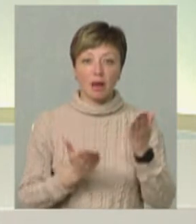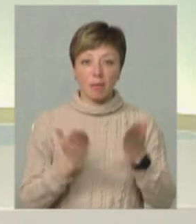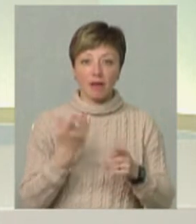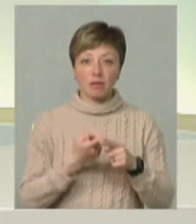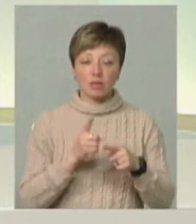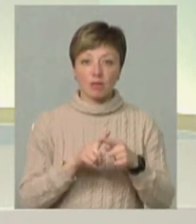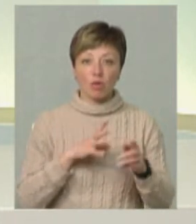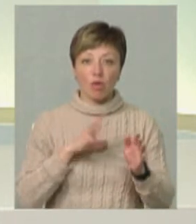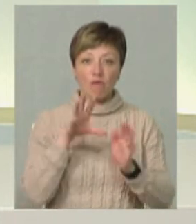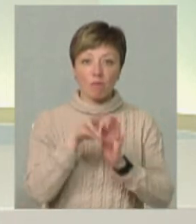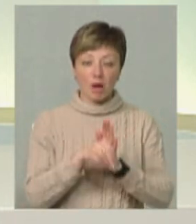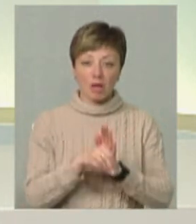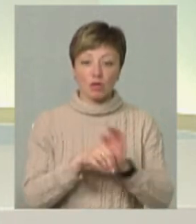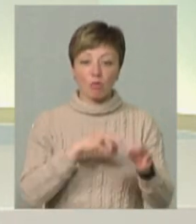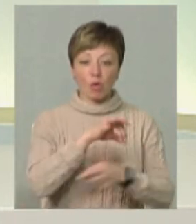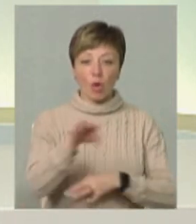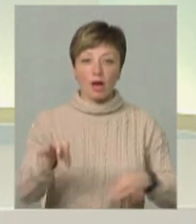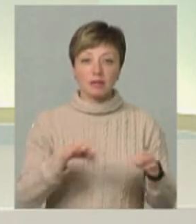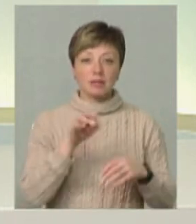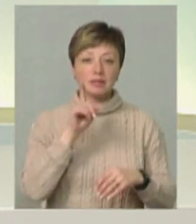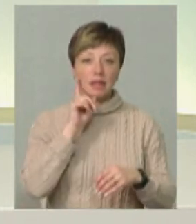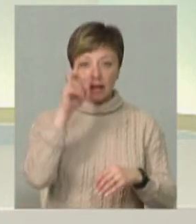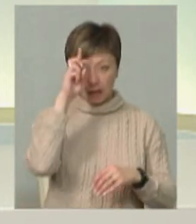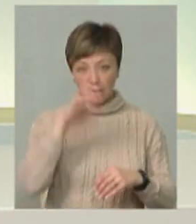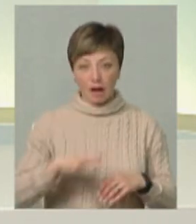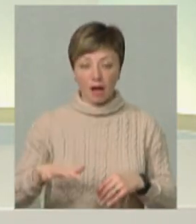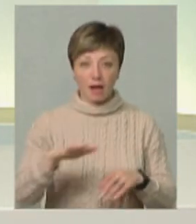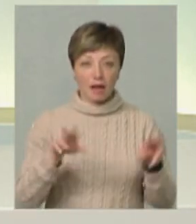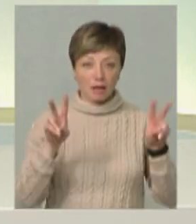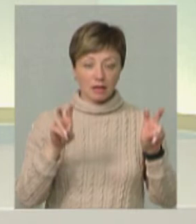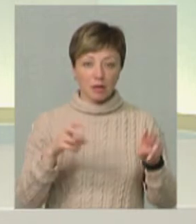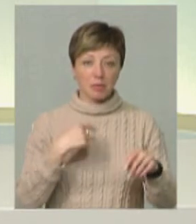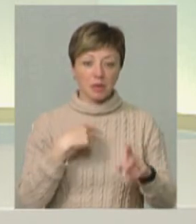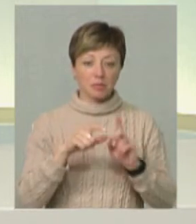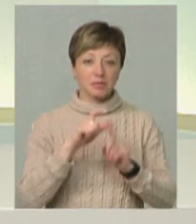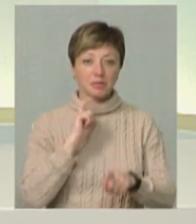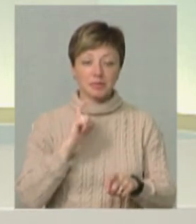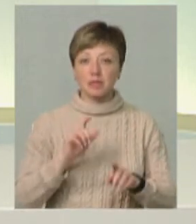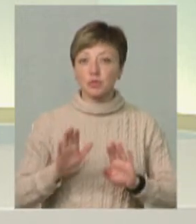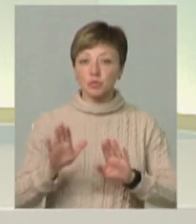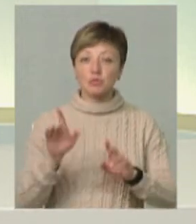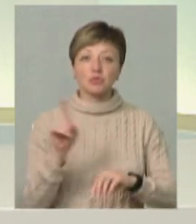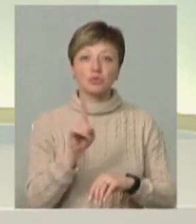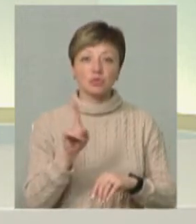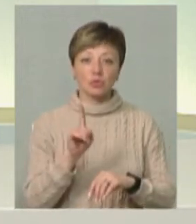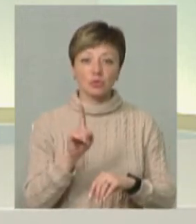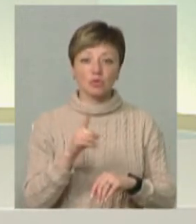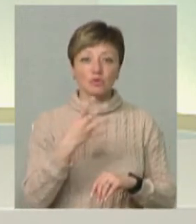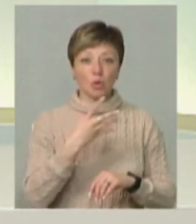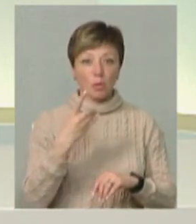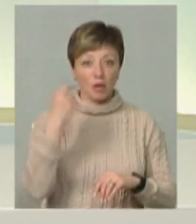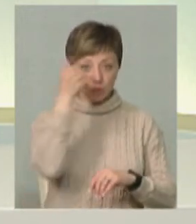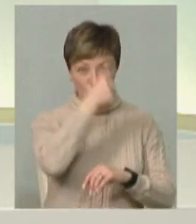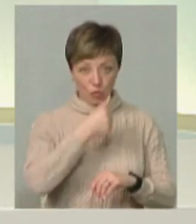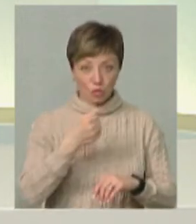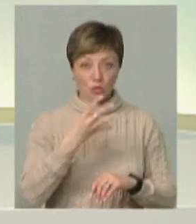було в межах цього проєкту «Зелена країна». І мені хтось, один із заступників, каже, ви знаєте, що в 41-му